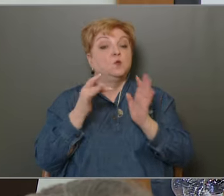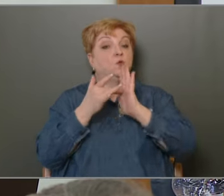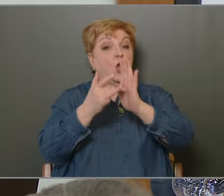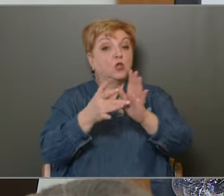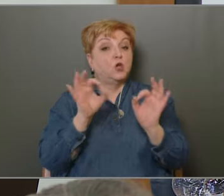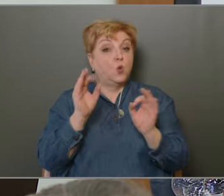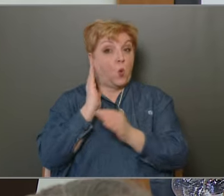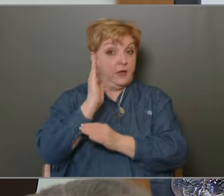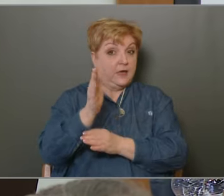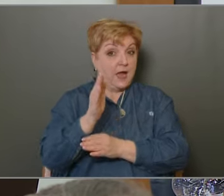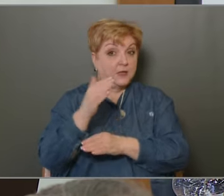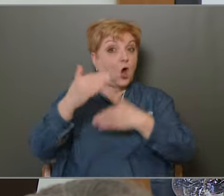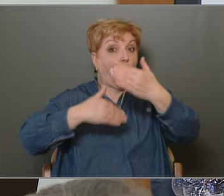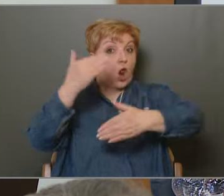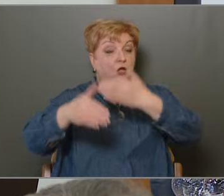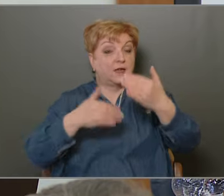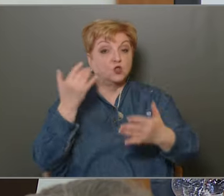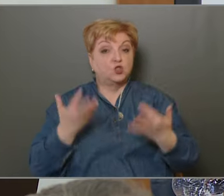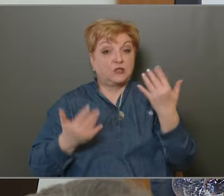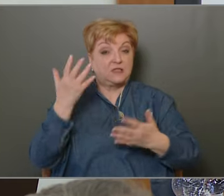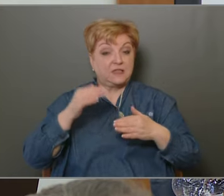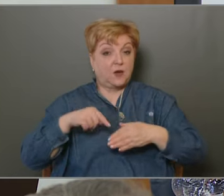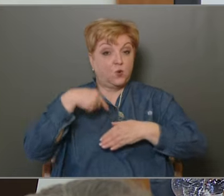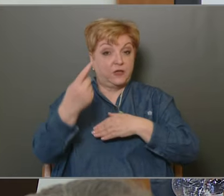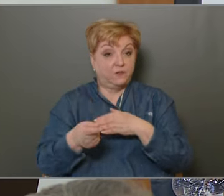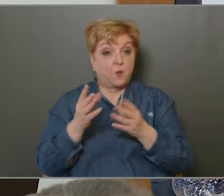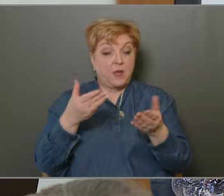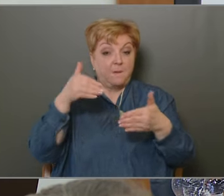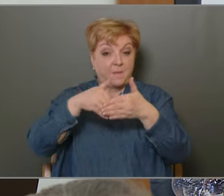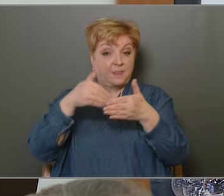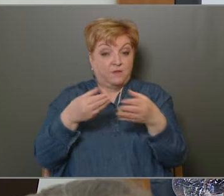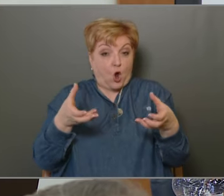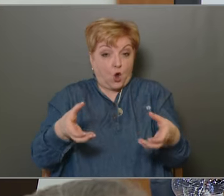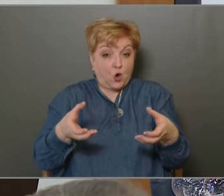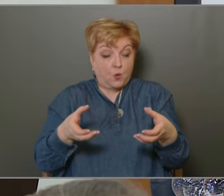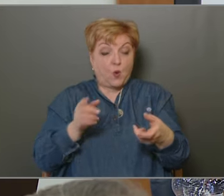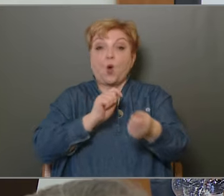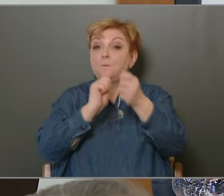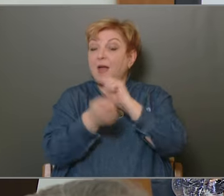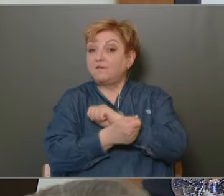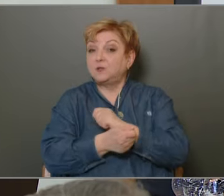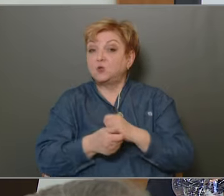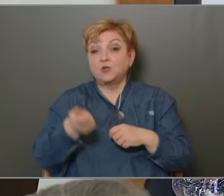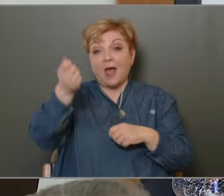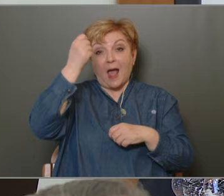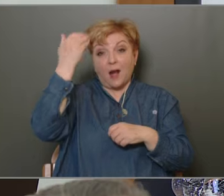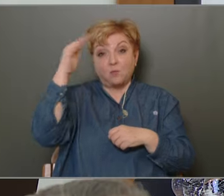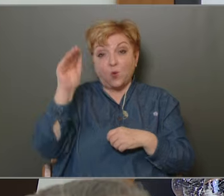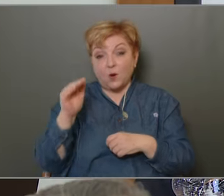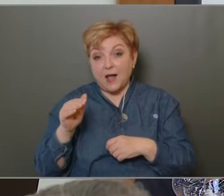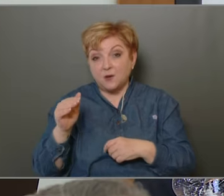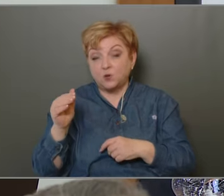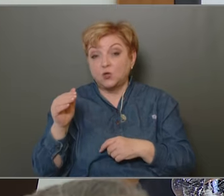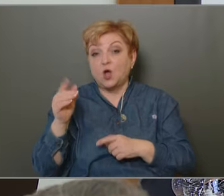és a haladást azokon a statisztikákon kívül, ami benne van az anyagban Hogy megváltozott az állampolgároknak az érzete, a